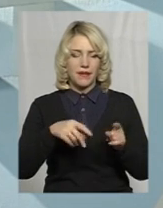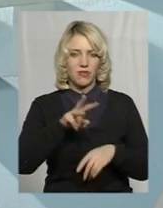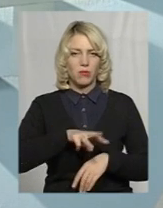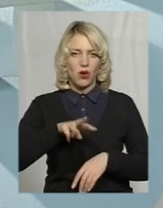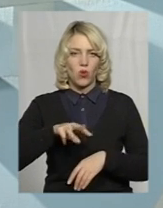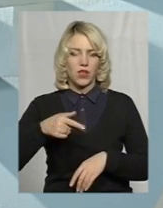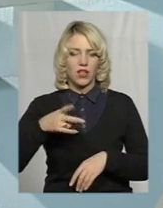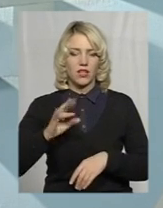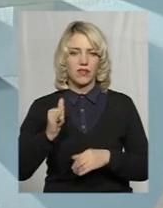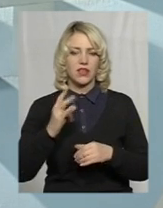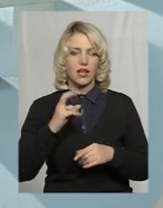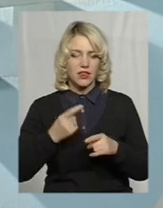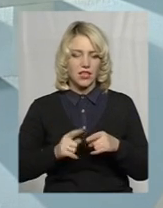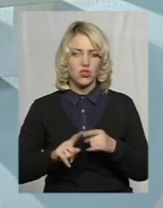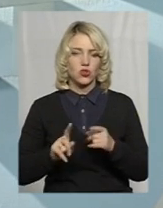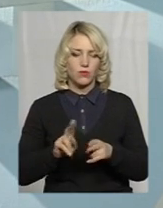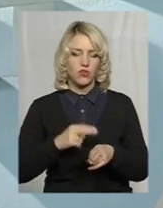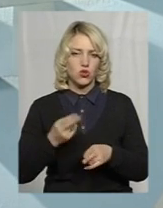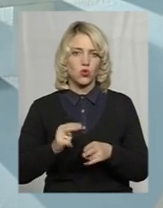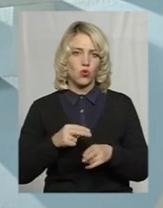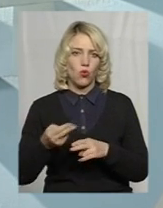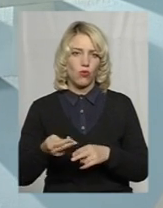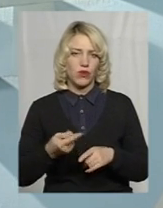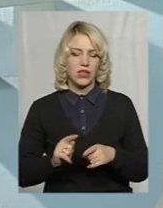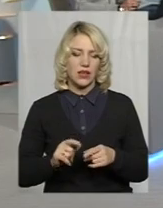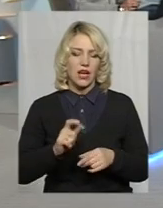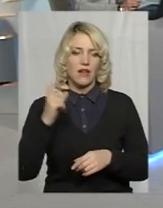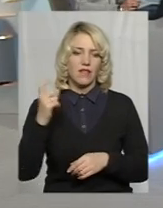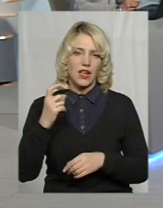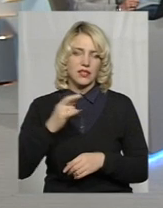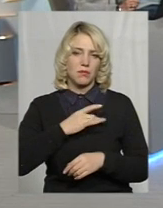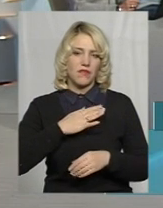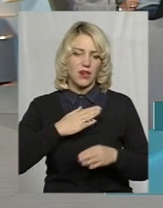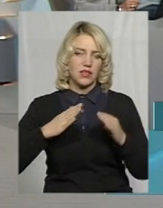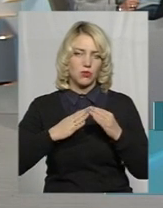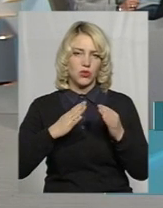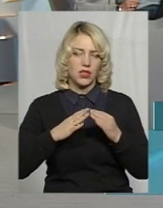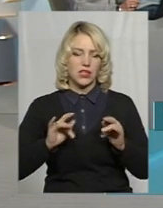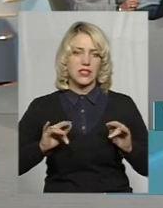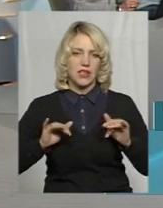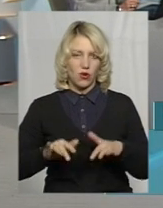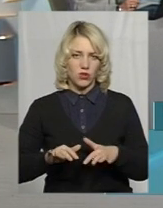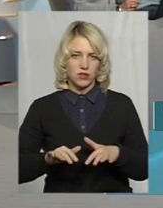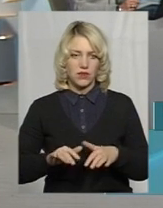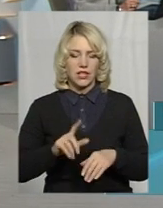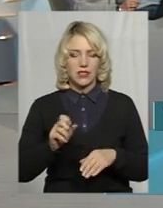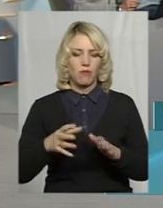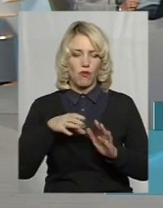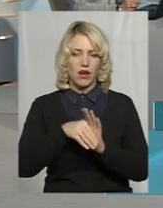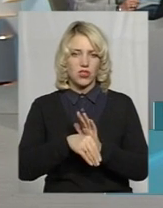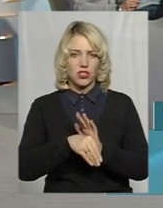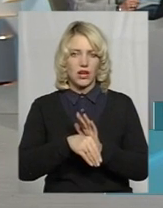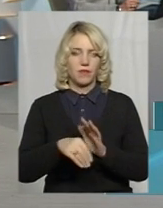гривень на те, щоб відшкодовувати власникам приватних житлових будинків заходів із провадження